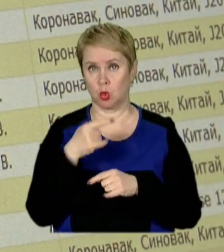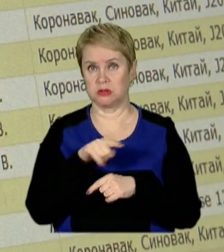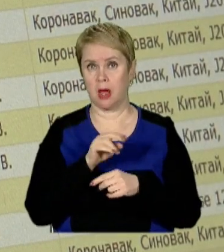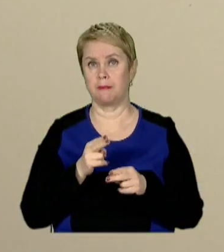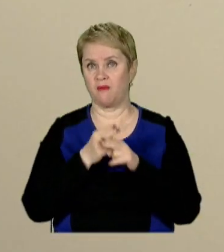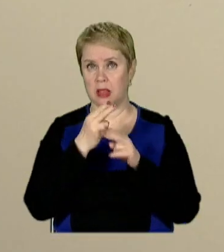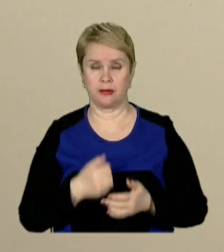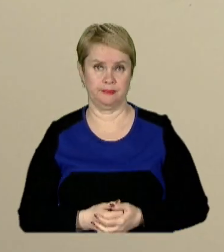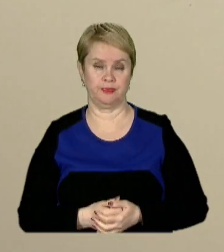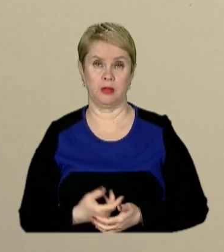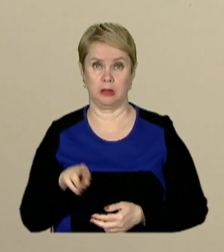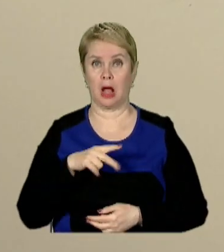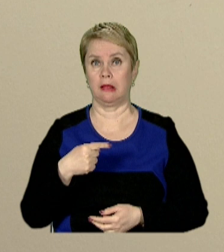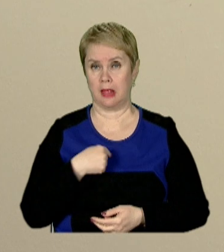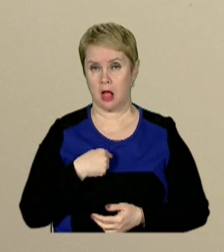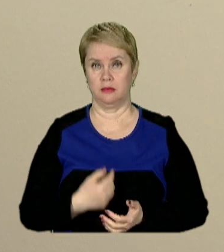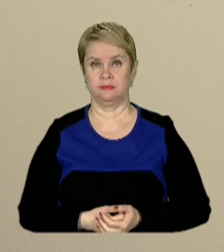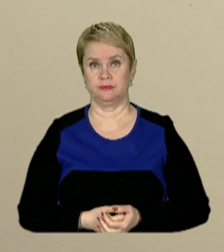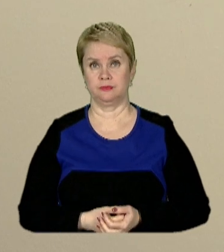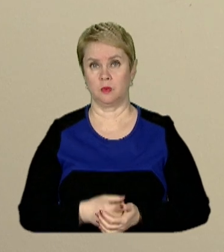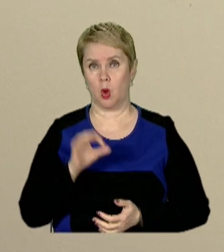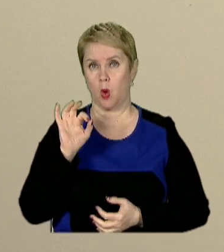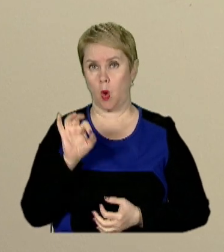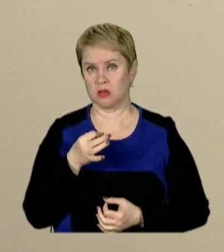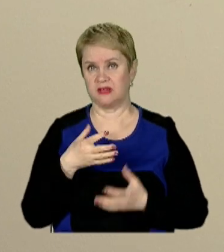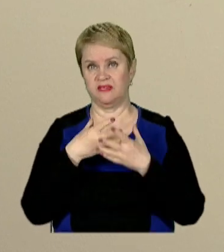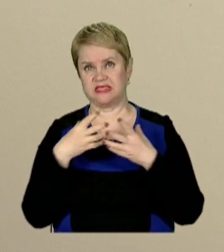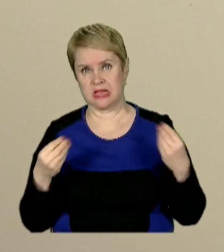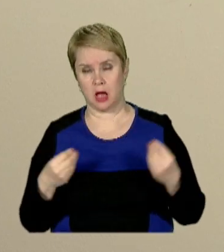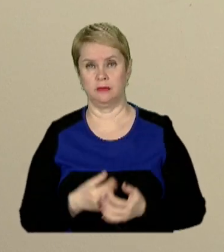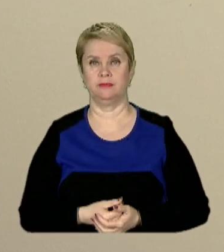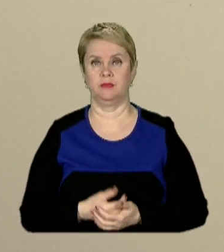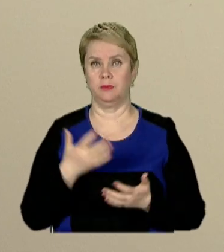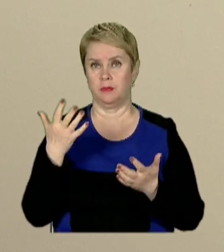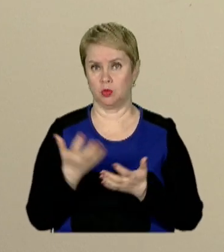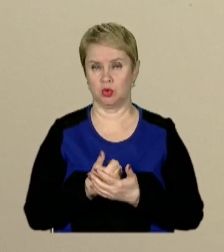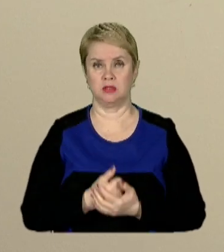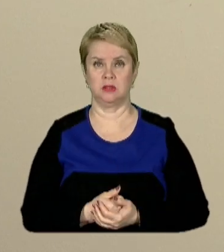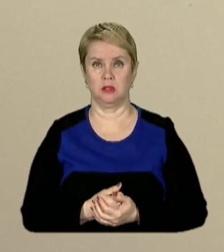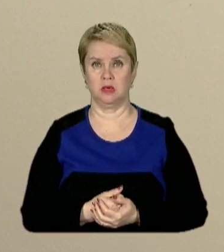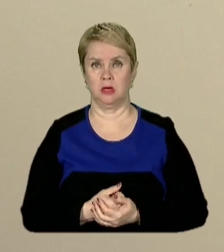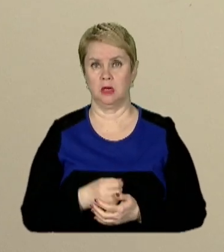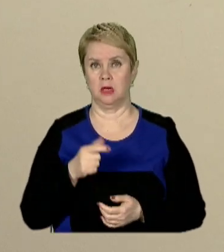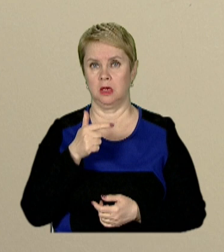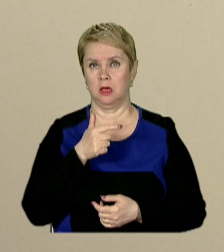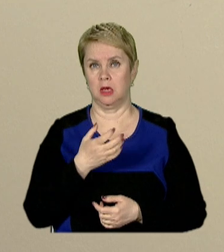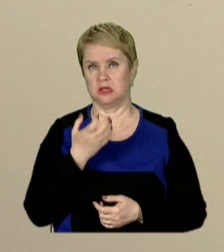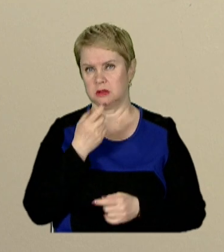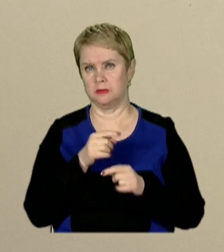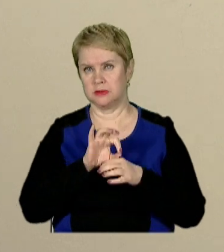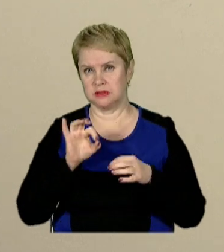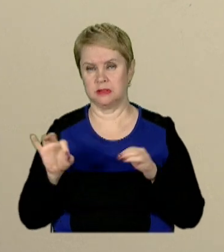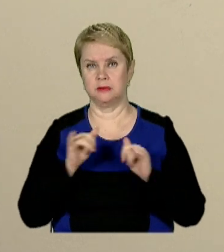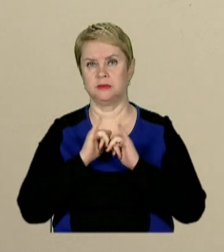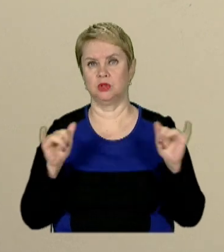профілактики. Так як осінь, весна, респіраторні захворювання